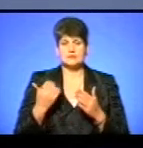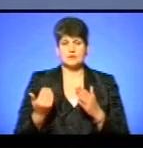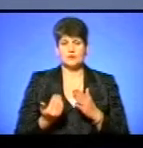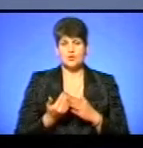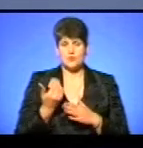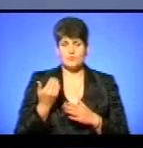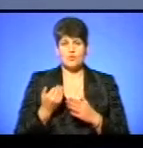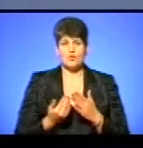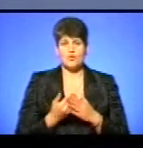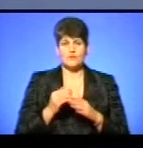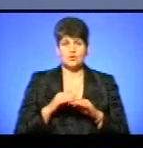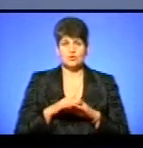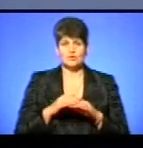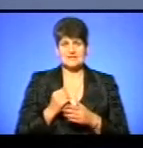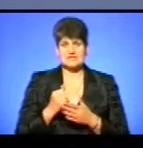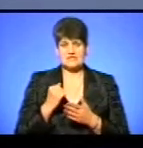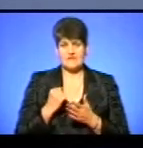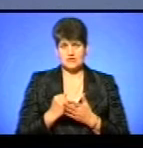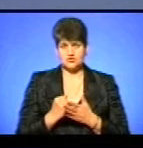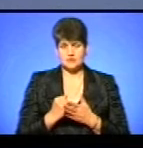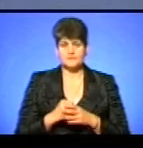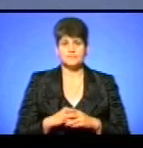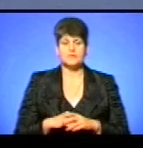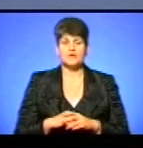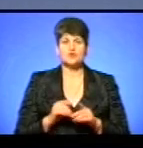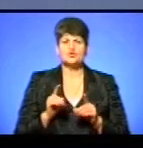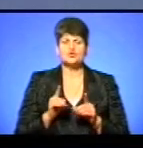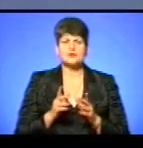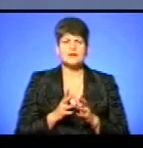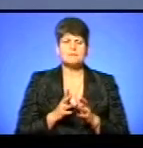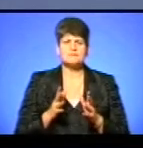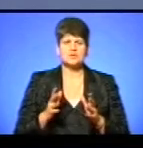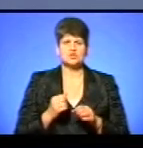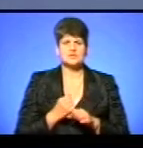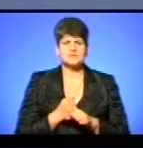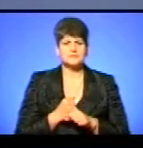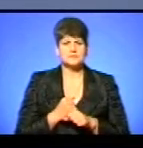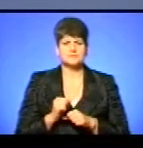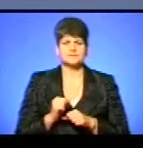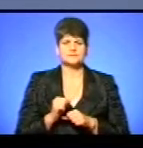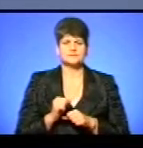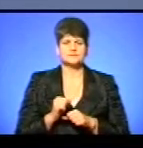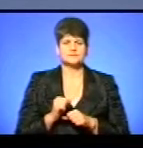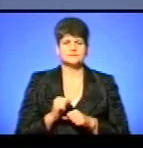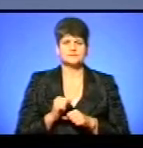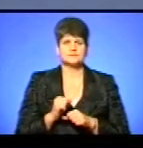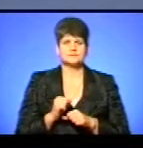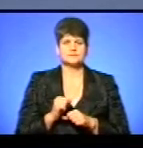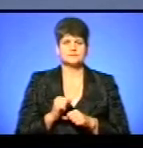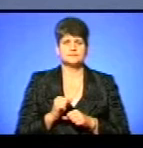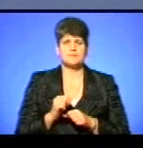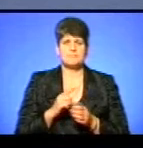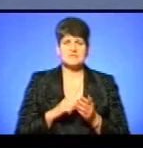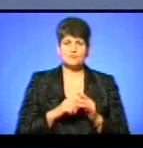по нових розрахунках затверджені. Що найбільше спонукало десь і